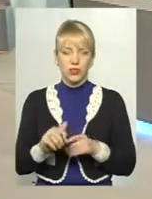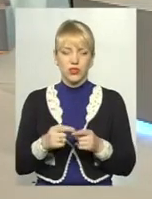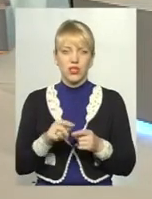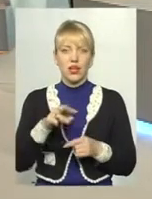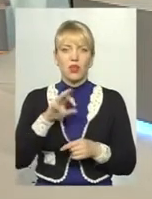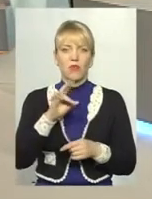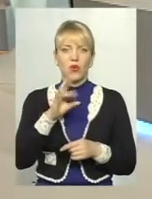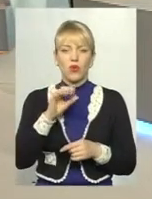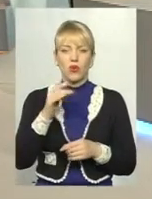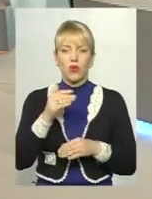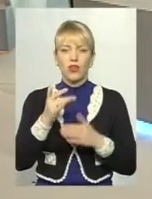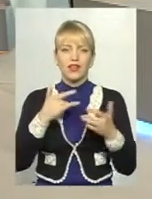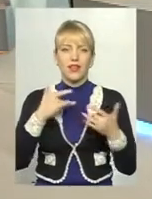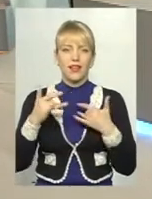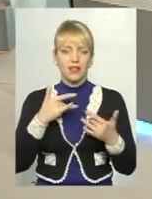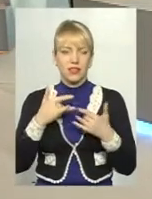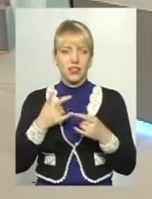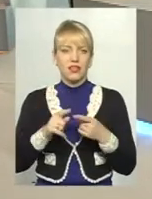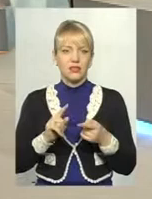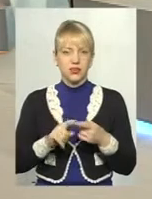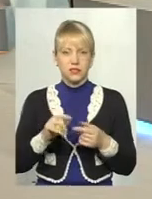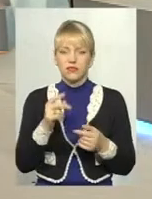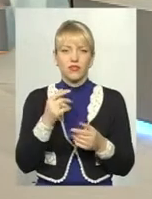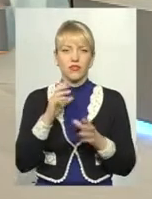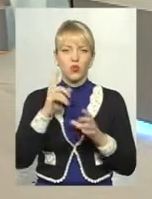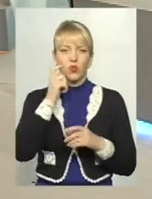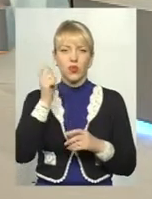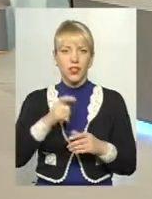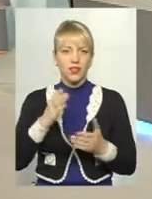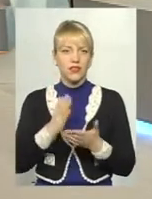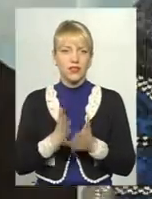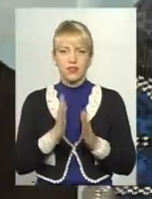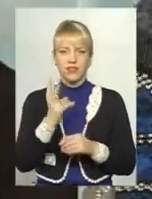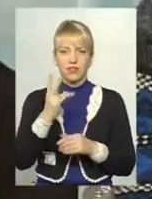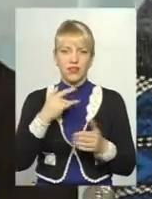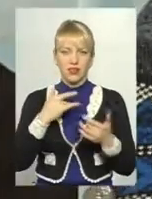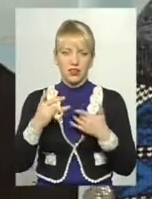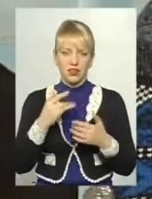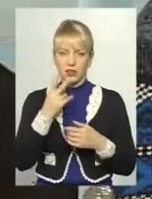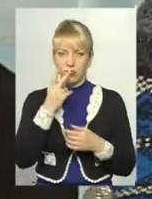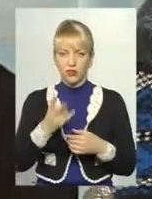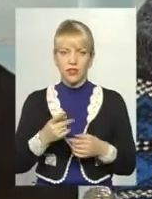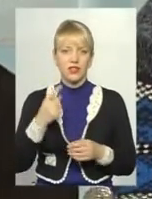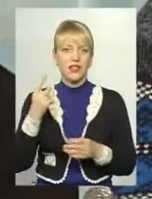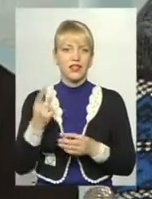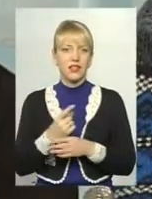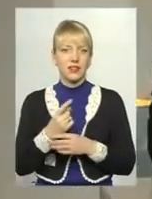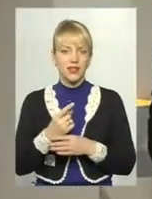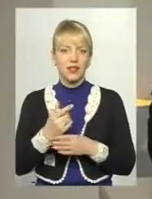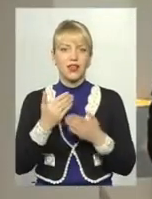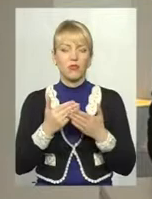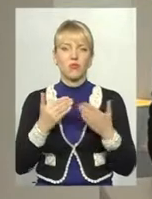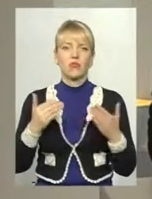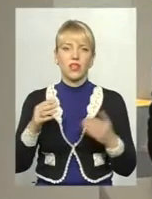Кут. У всій Україні є два таких театри, Крик в Дніпропетровську і в нас. Подивилися, єдиний в Україні музей історії фотомистецтва. Подивилися,